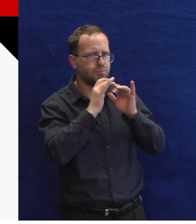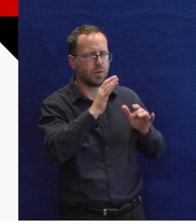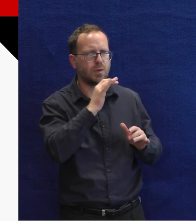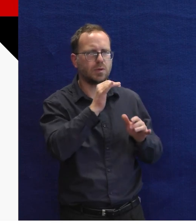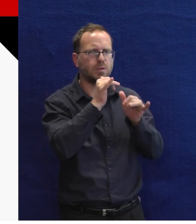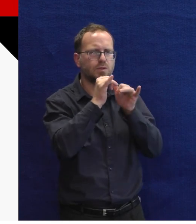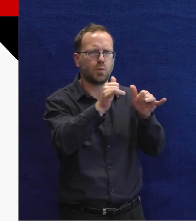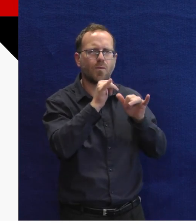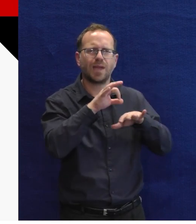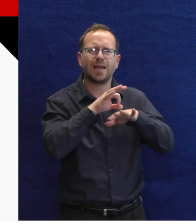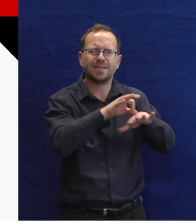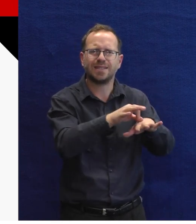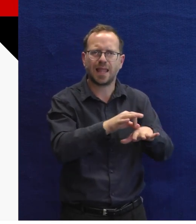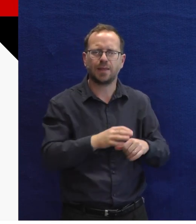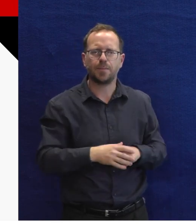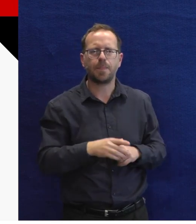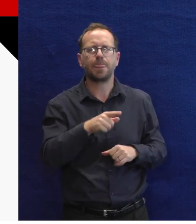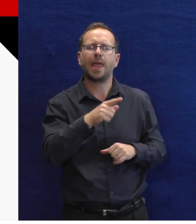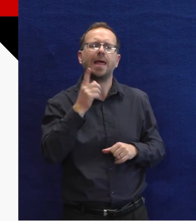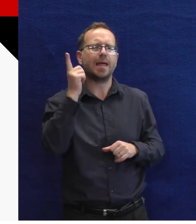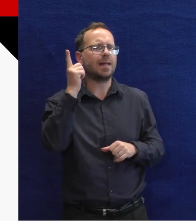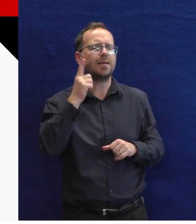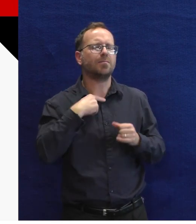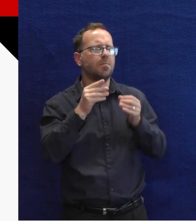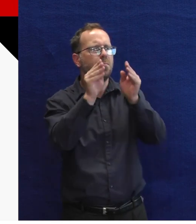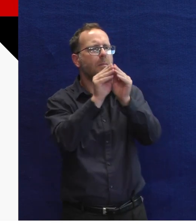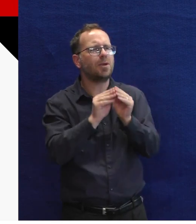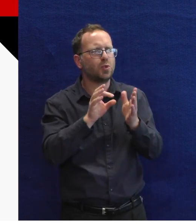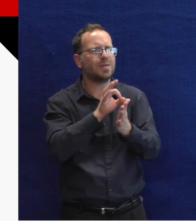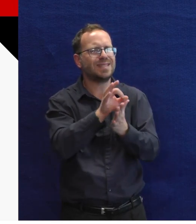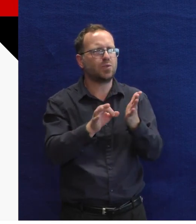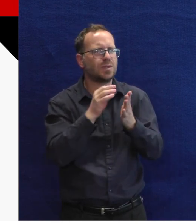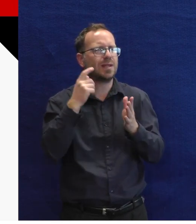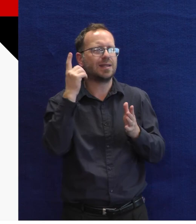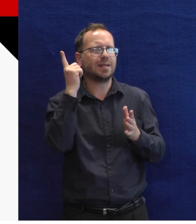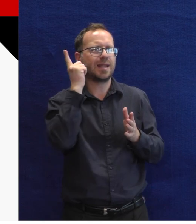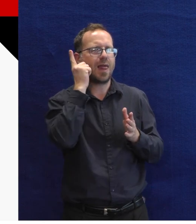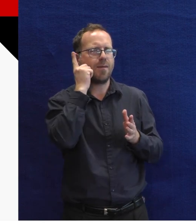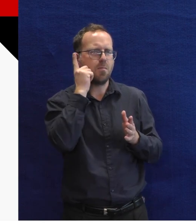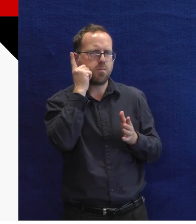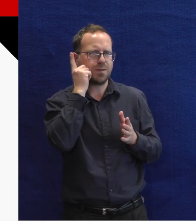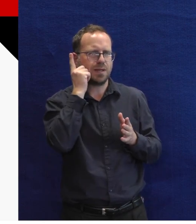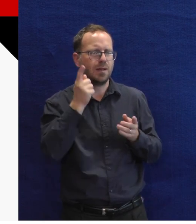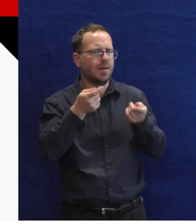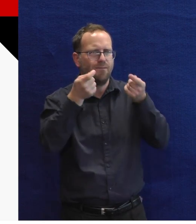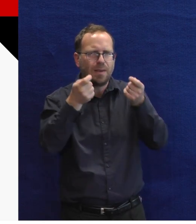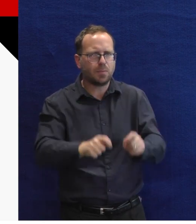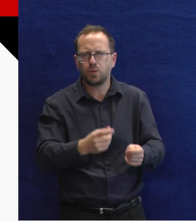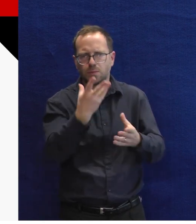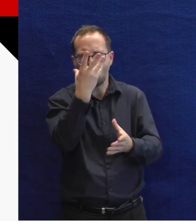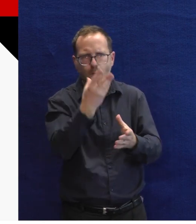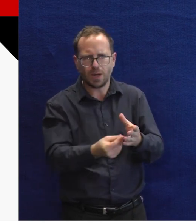krabička. Tak za to komplikované se trošku omlouvám. Já jsem se snažil popsat situaci, kdy je ten telefon vlastně zamčený a řekněme